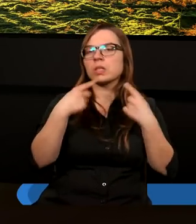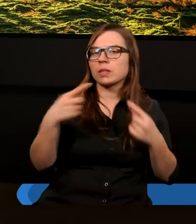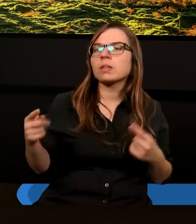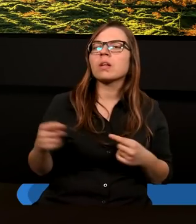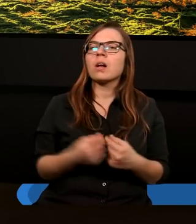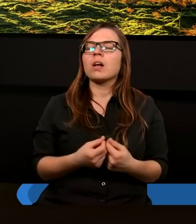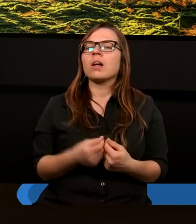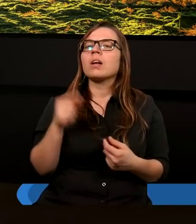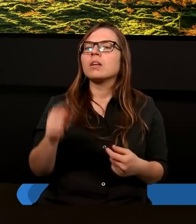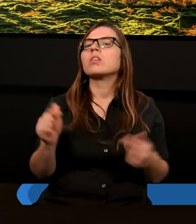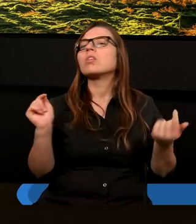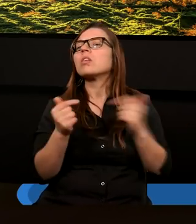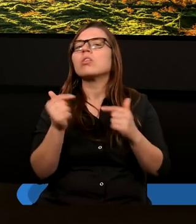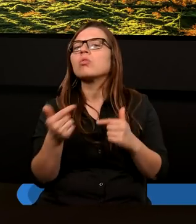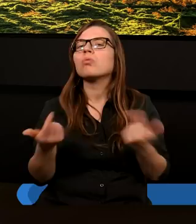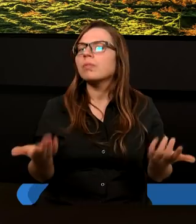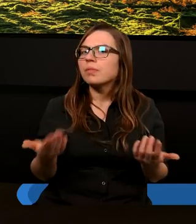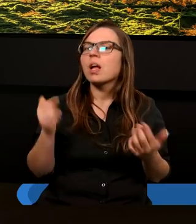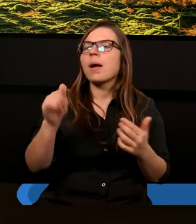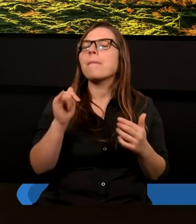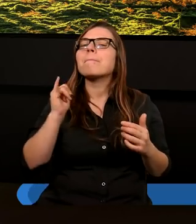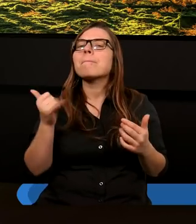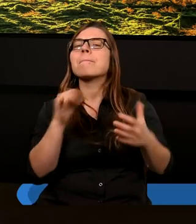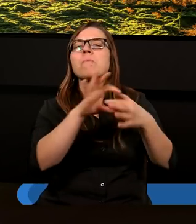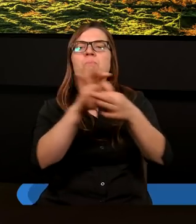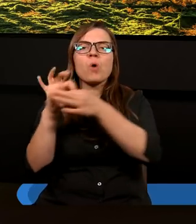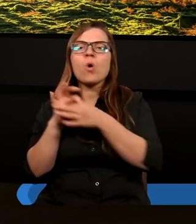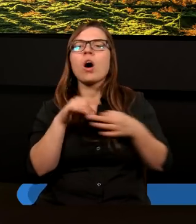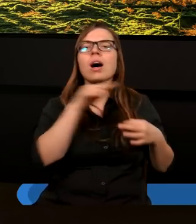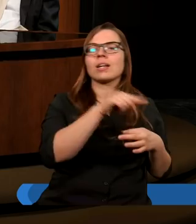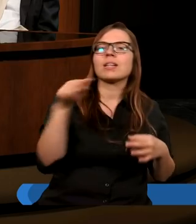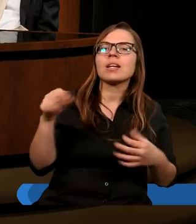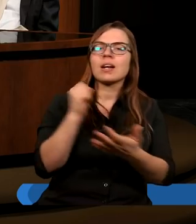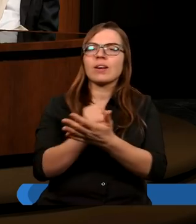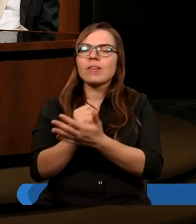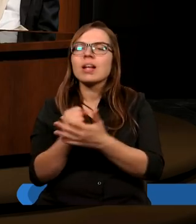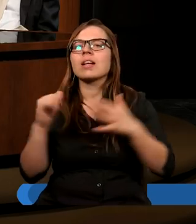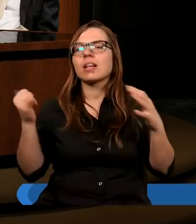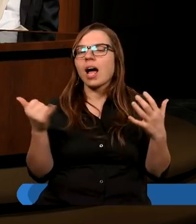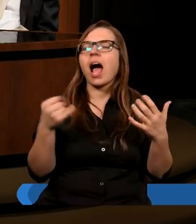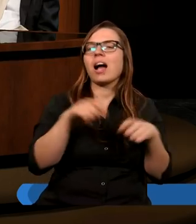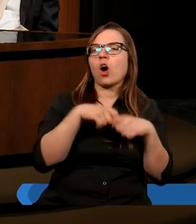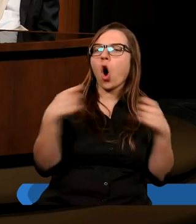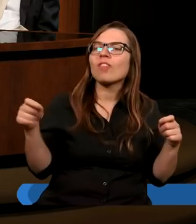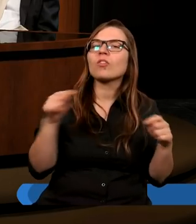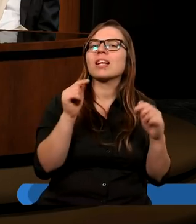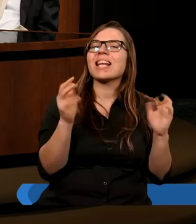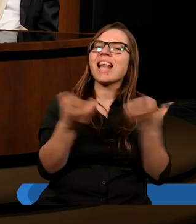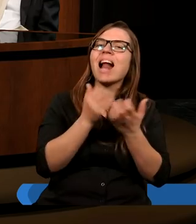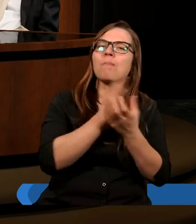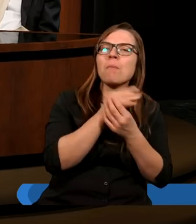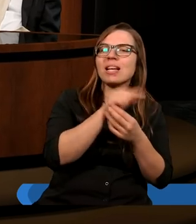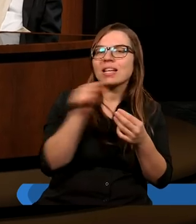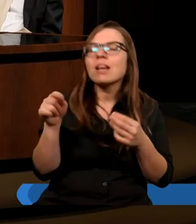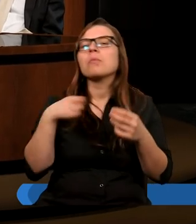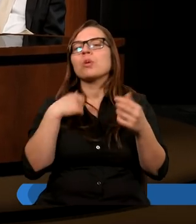dotycząca tego, jak połączyć te dwie strony, czyli jak znaleźć rozwiązanie. Jak